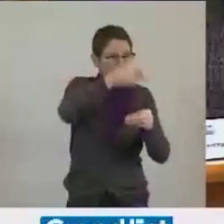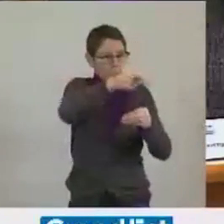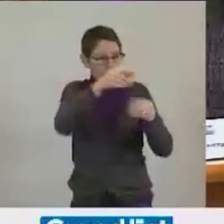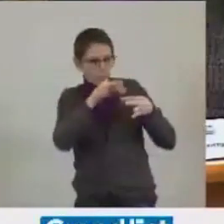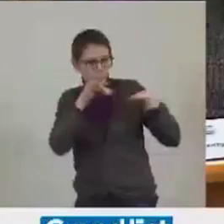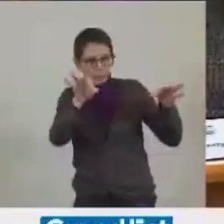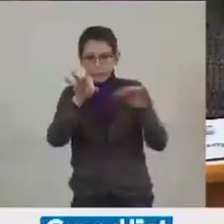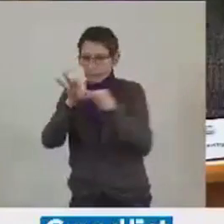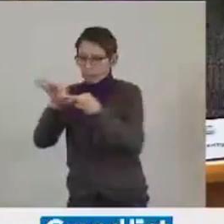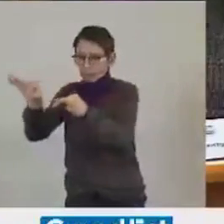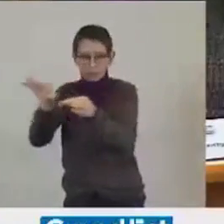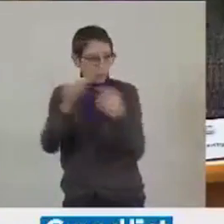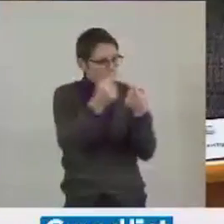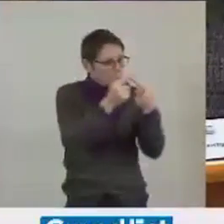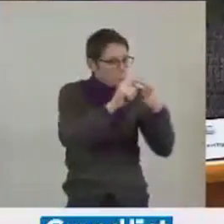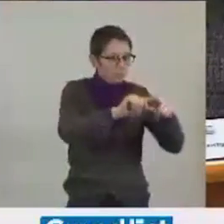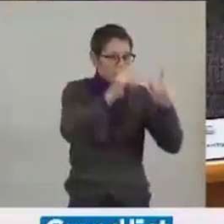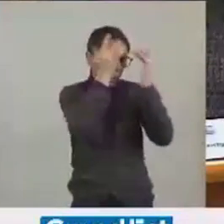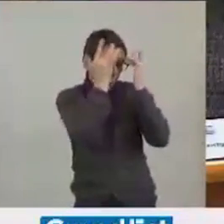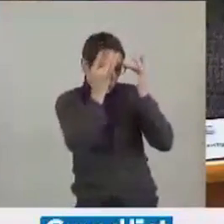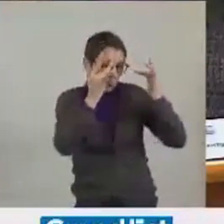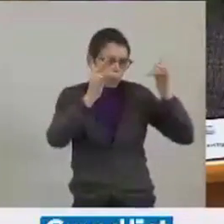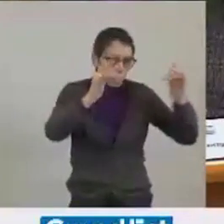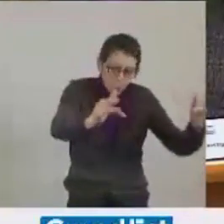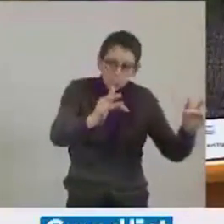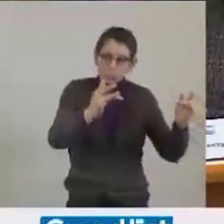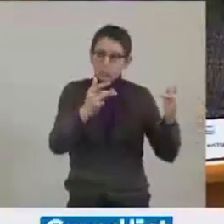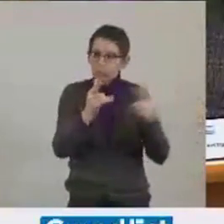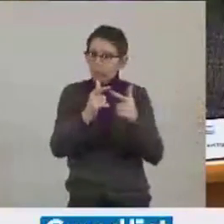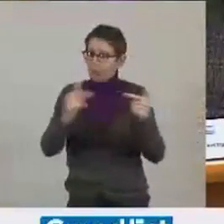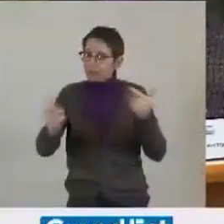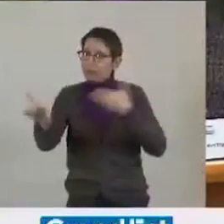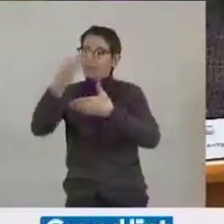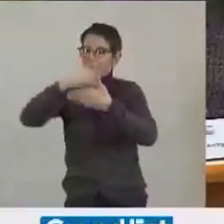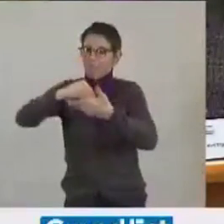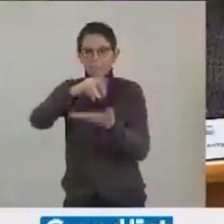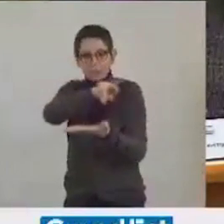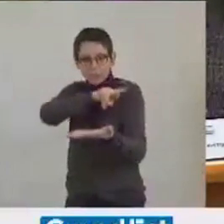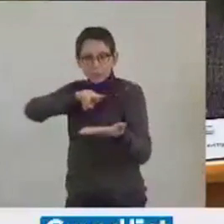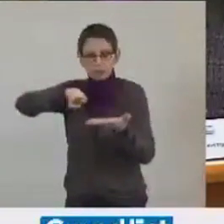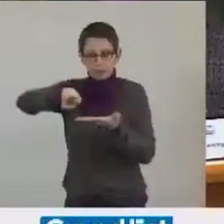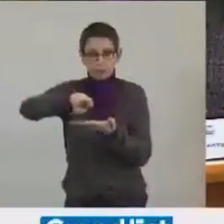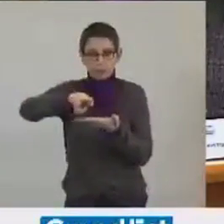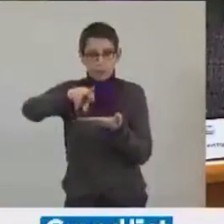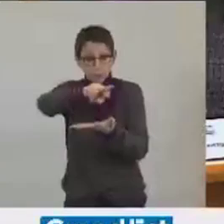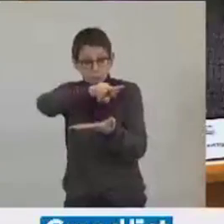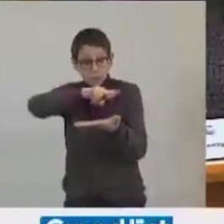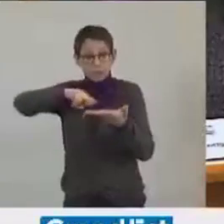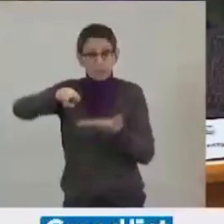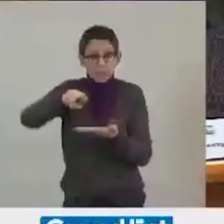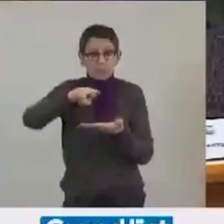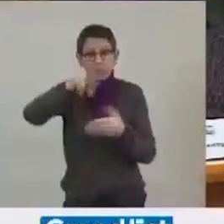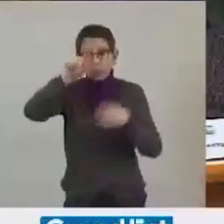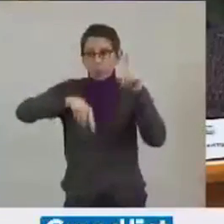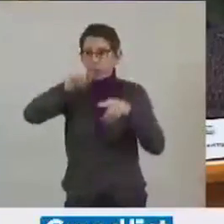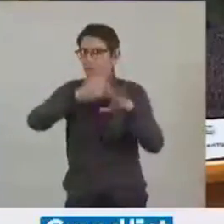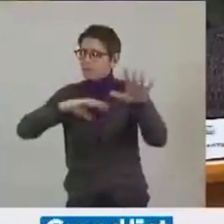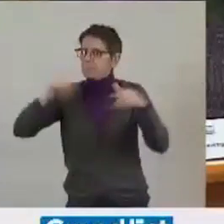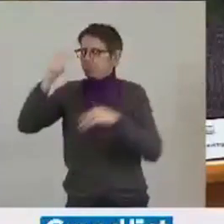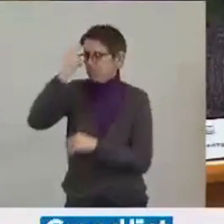l'échelle d'une région. Région que beaucoup d'entre nous considérons encore peut-être comme trop vaste.